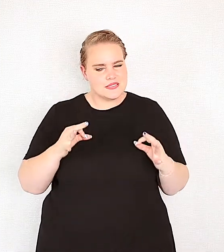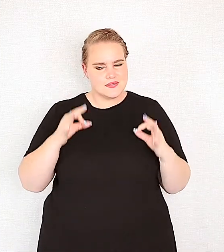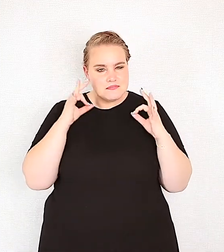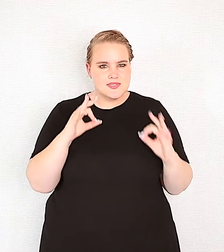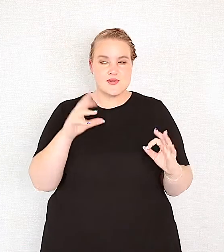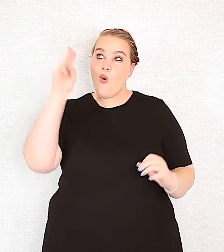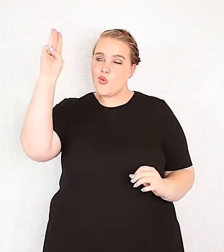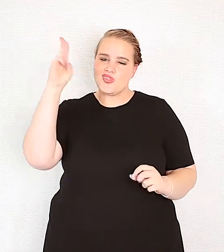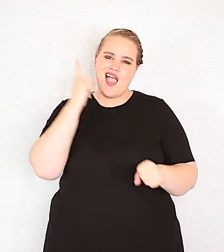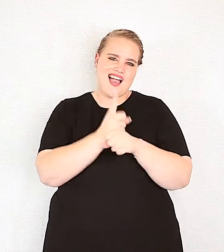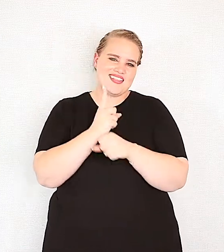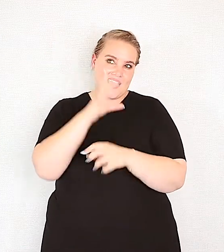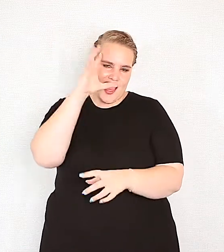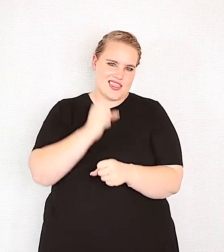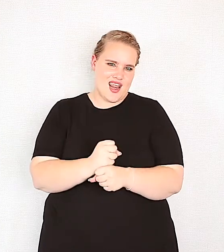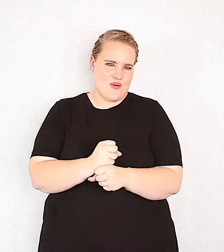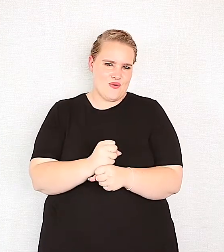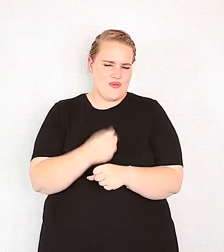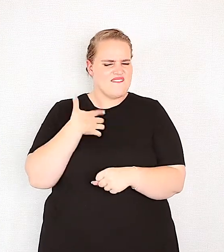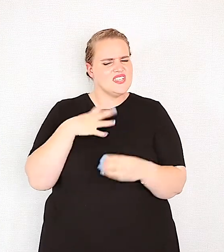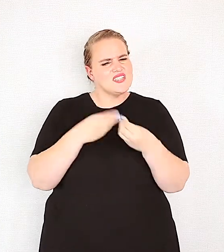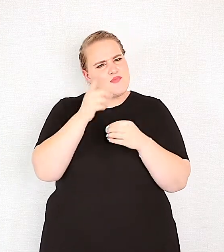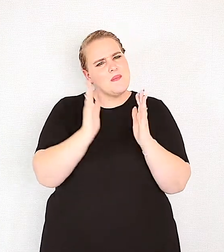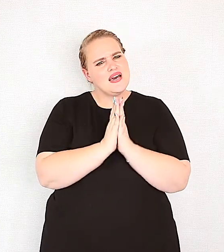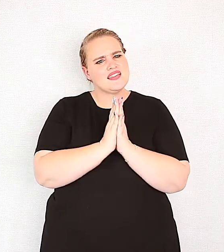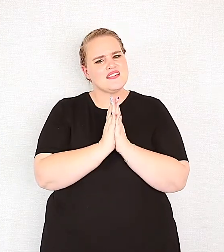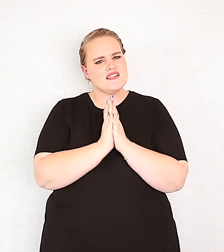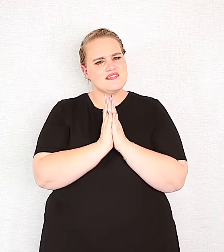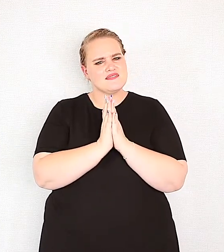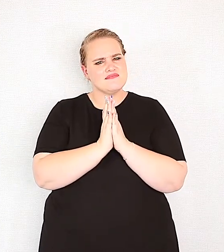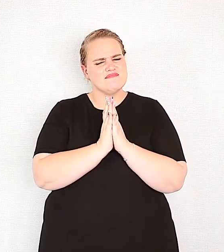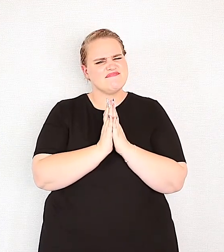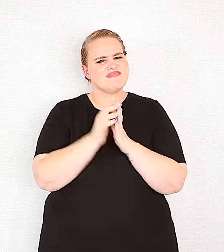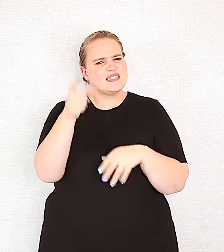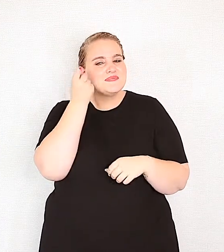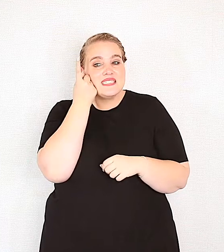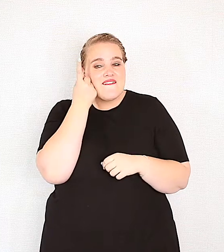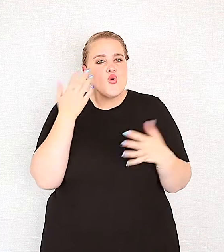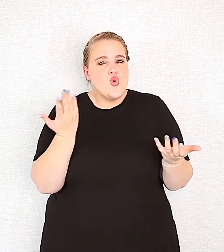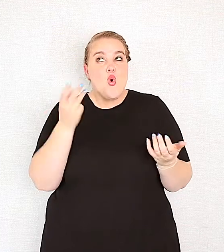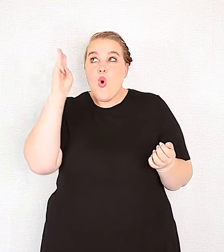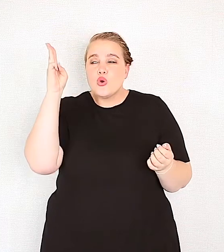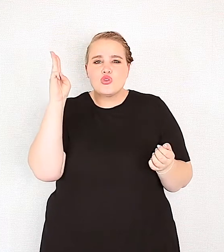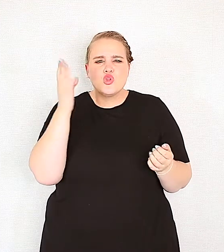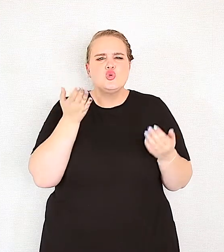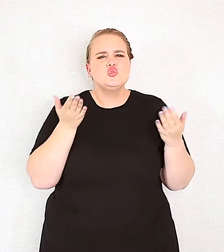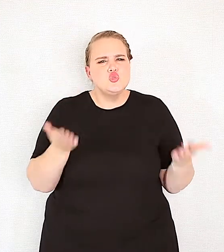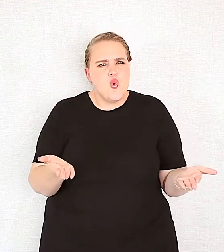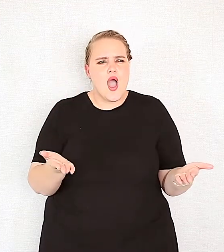en hoe God altyd getrouw is, ek wil vandag saam met jou bid, en dat jy net besef, hoe God